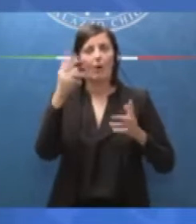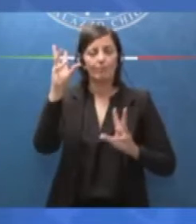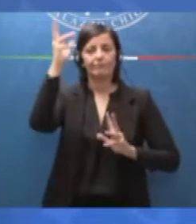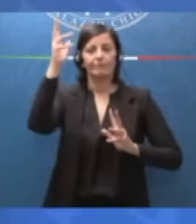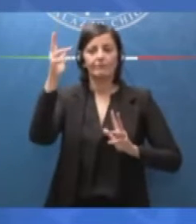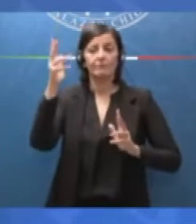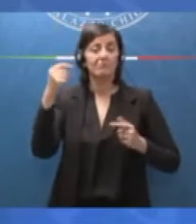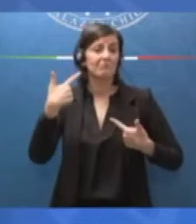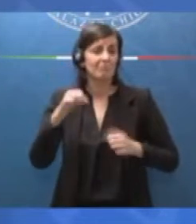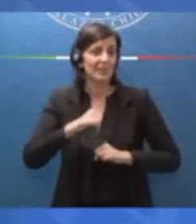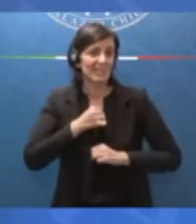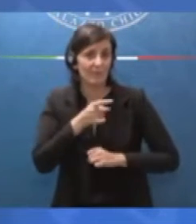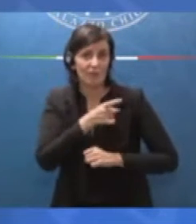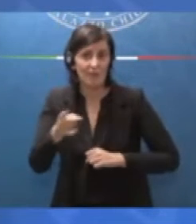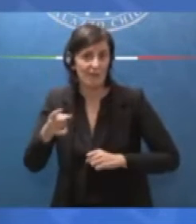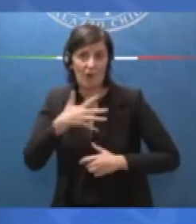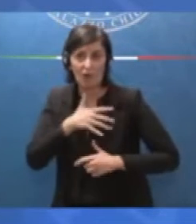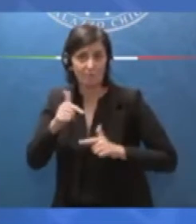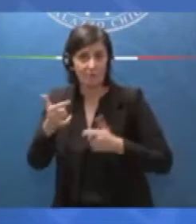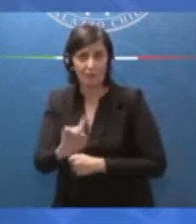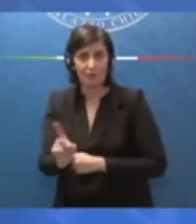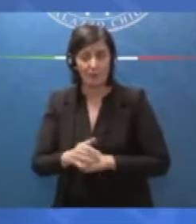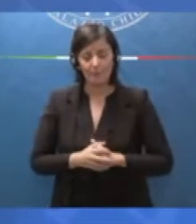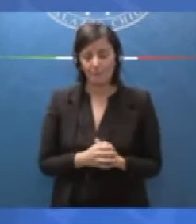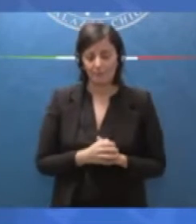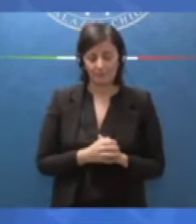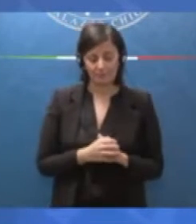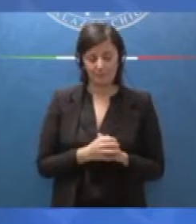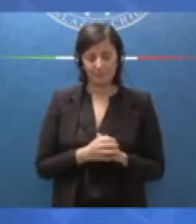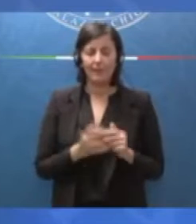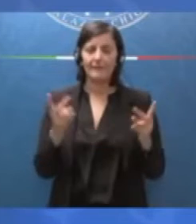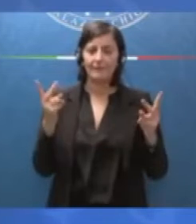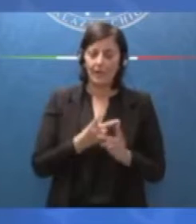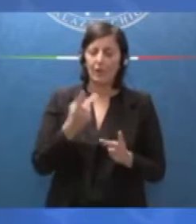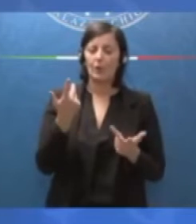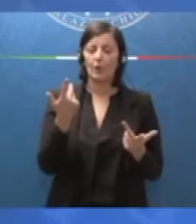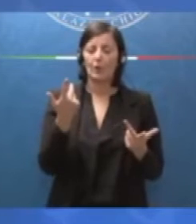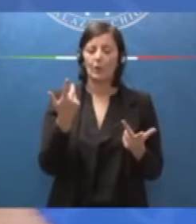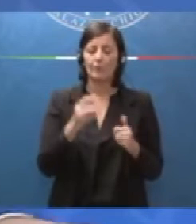Mi dispiace non aver assecondato questo tipo di aspettative e davvero un pensiero